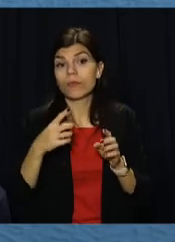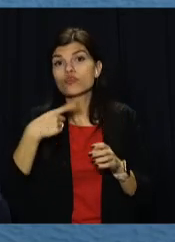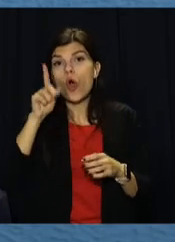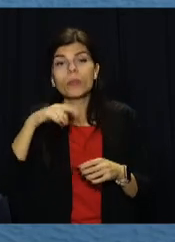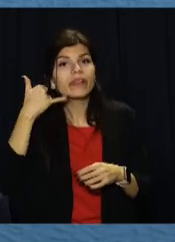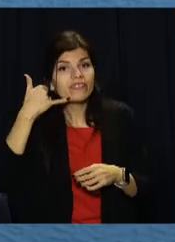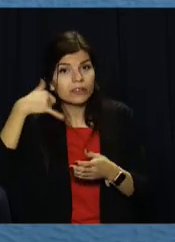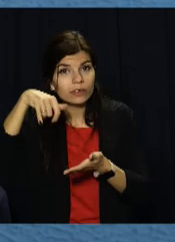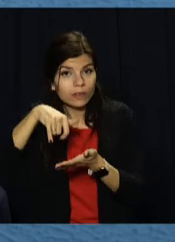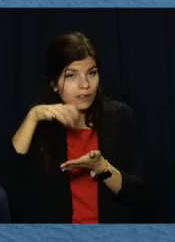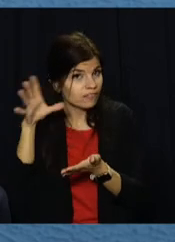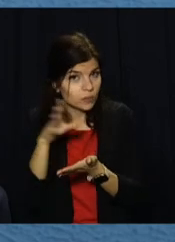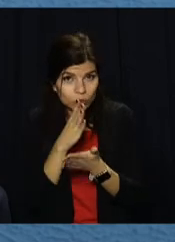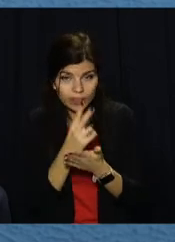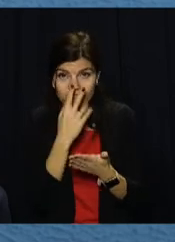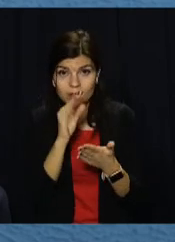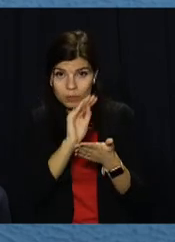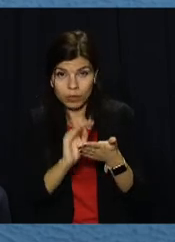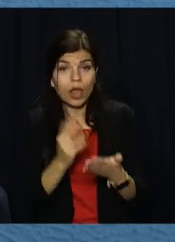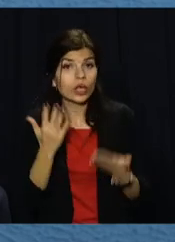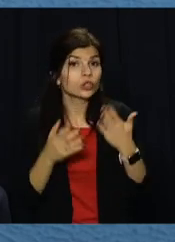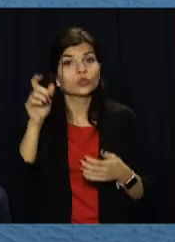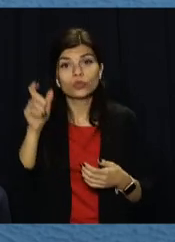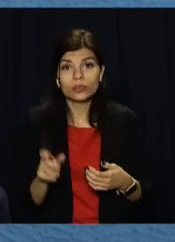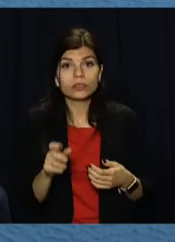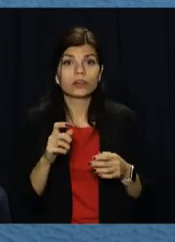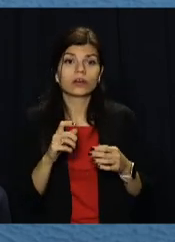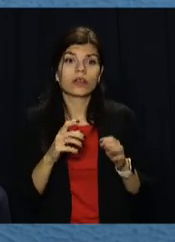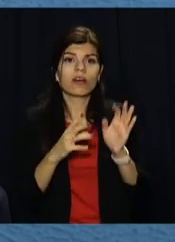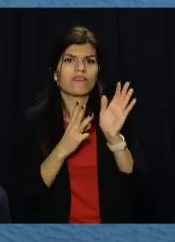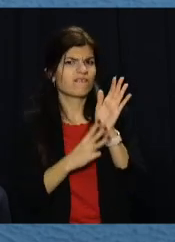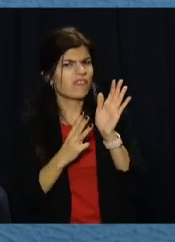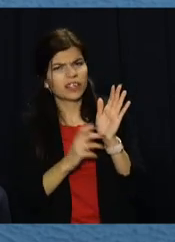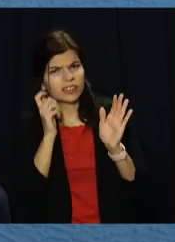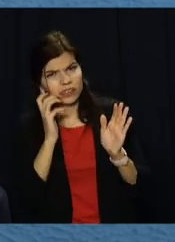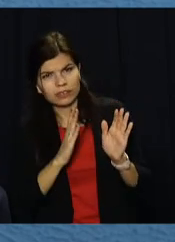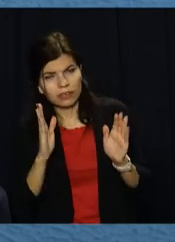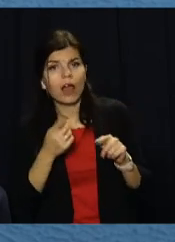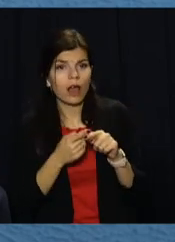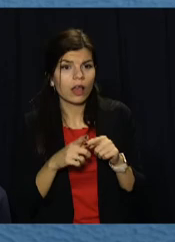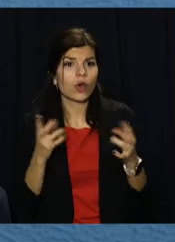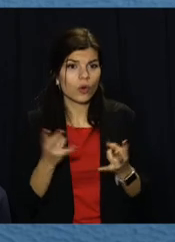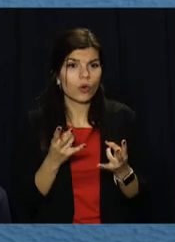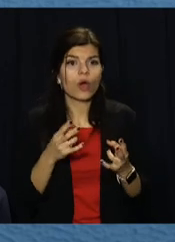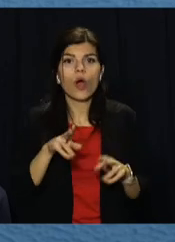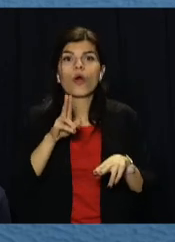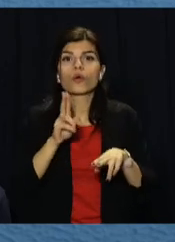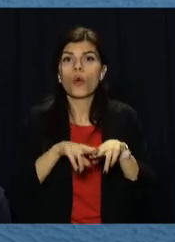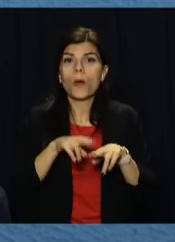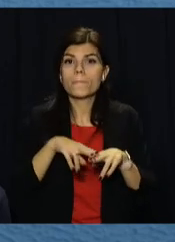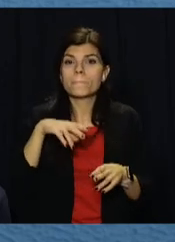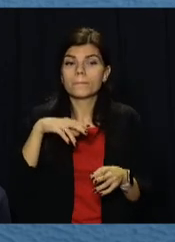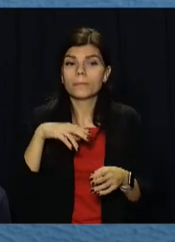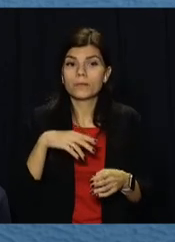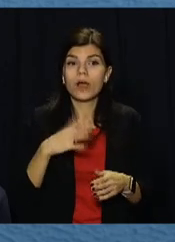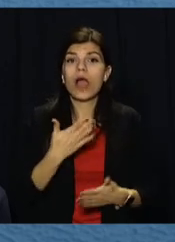телефонів у нас всі доступні. Якщо це людина 80 років, тобто це потрібна копія паспорта. Якщо